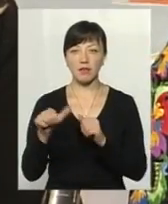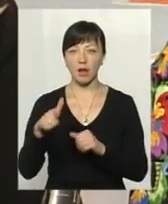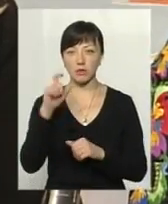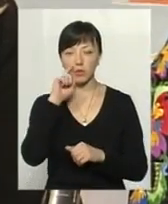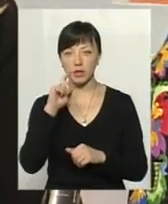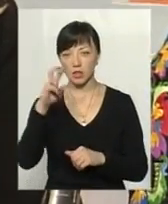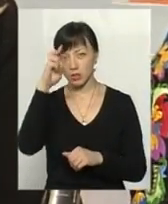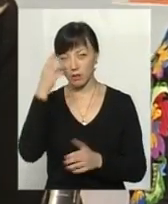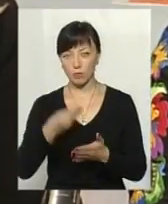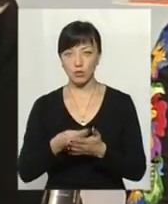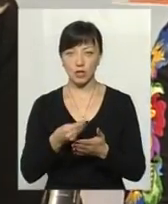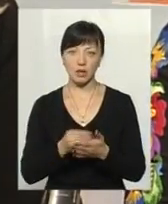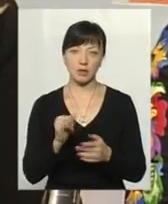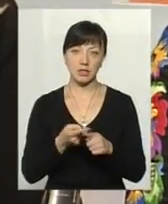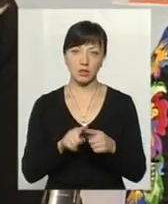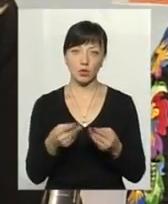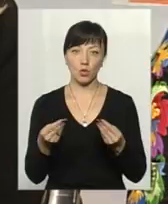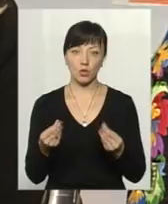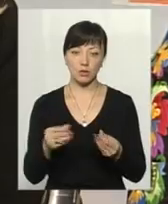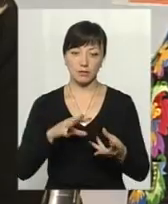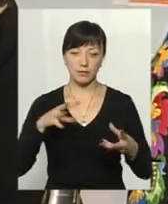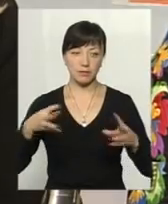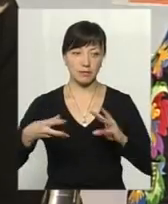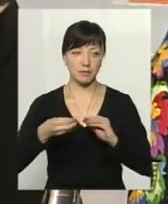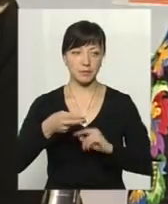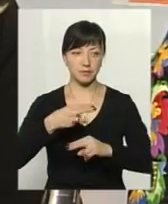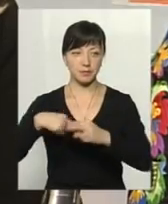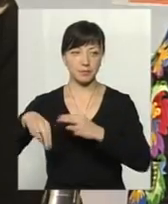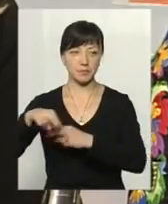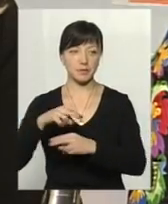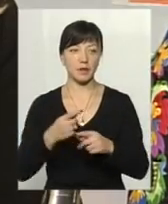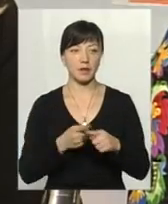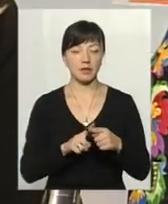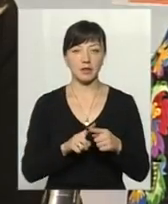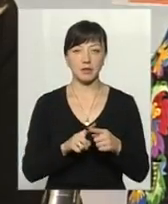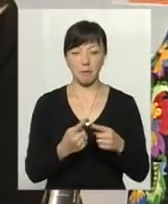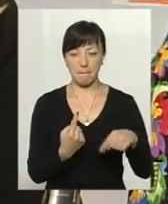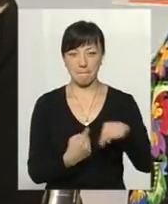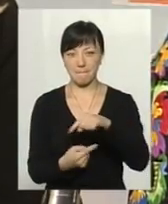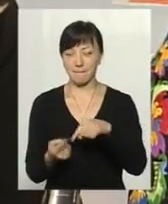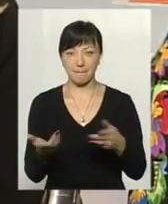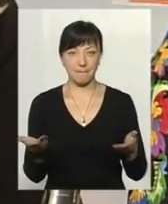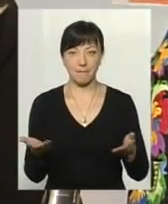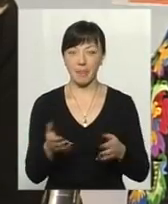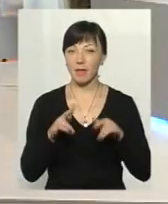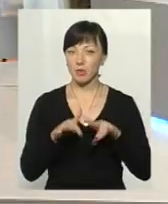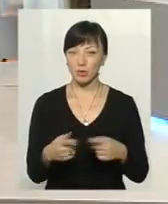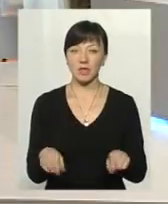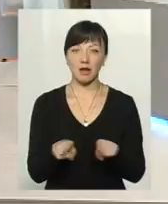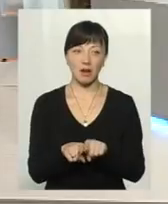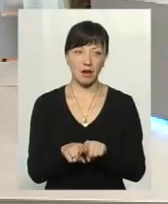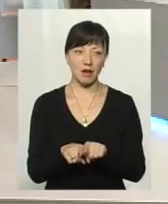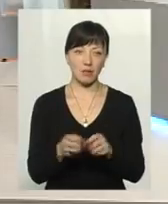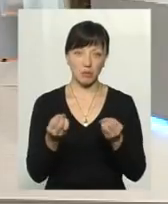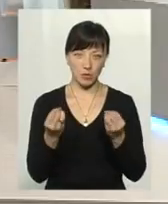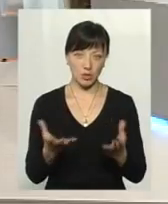державним бюджетом, і ці кошти заліком погашають заборгованість підприємства за газ. Тобто процедура така проста,